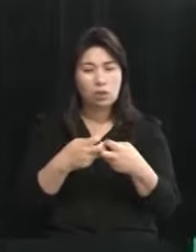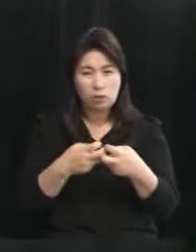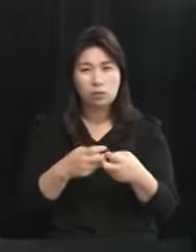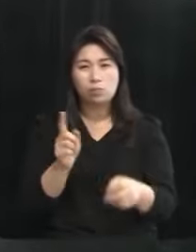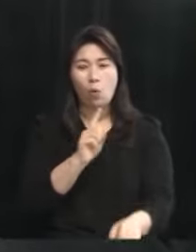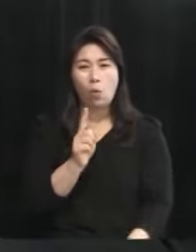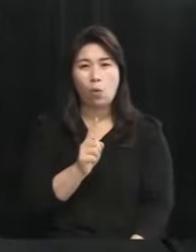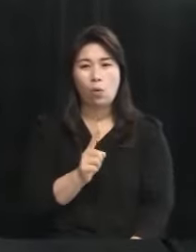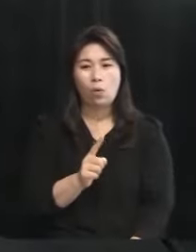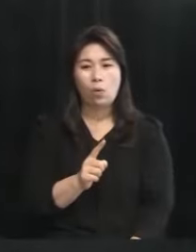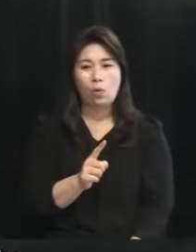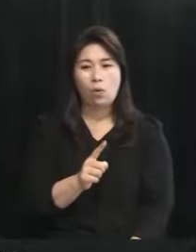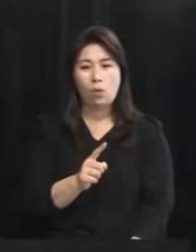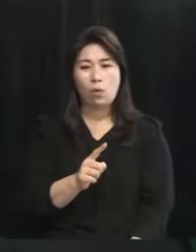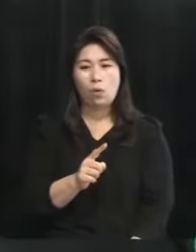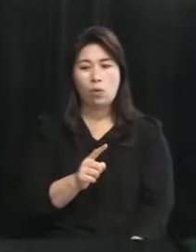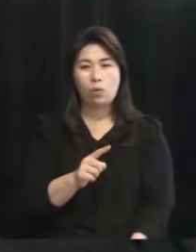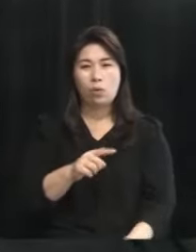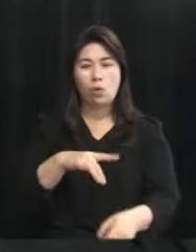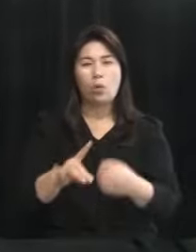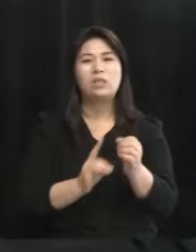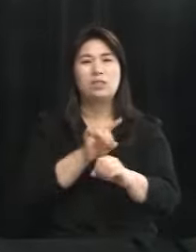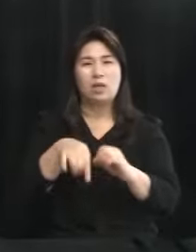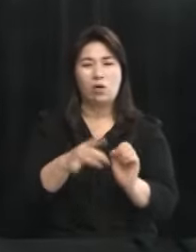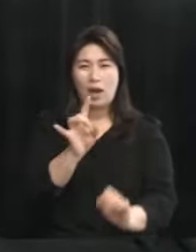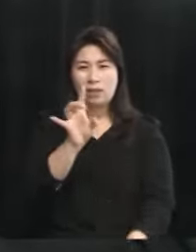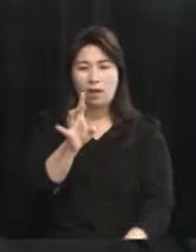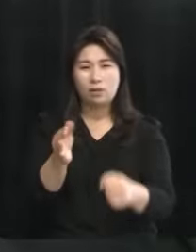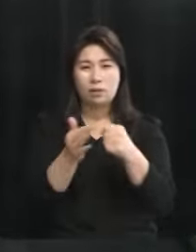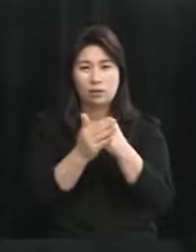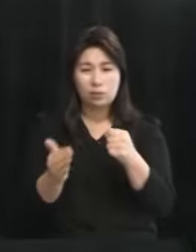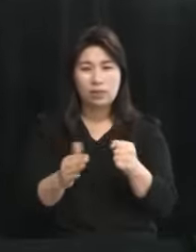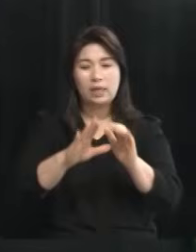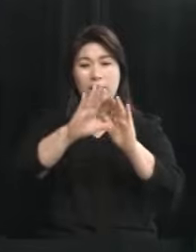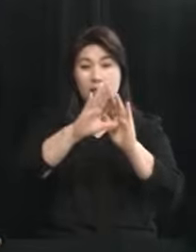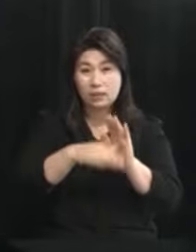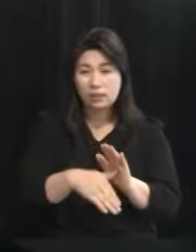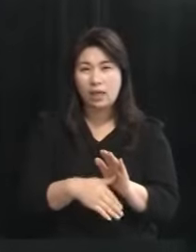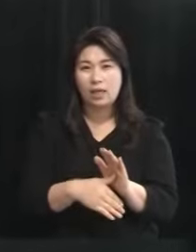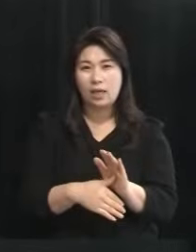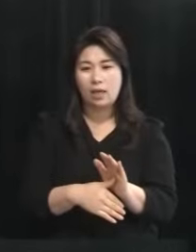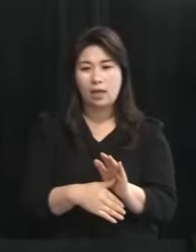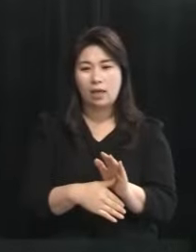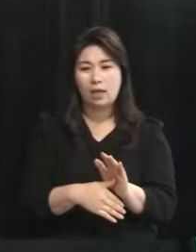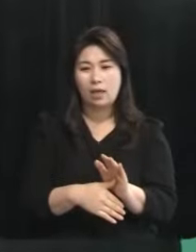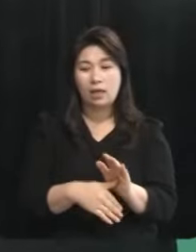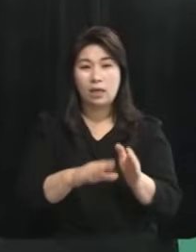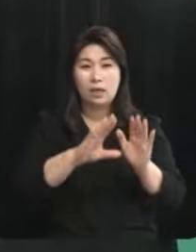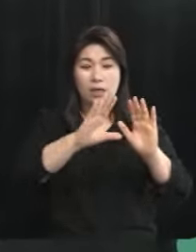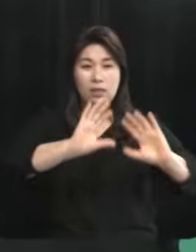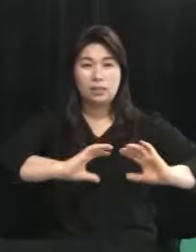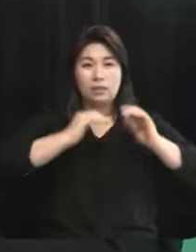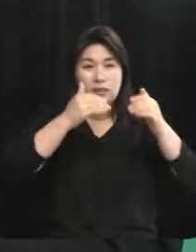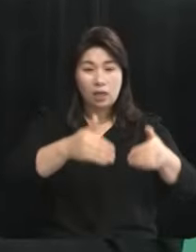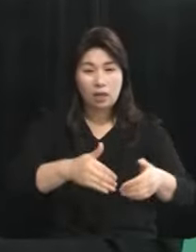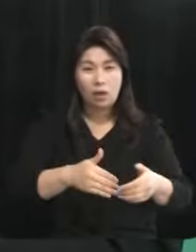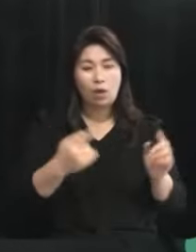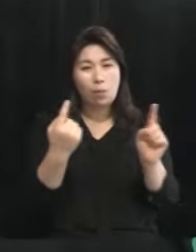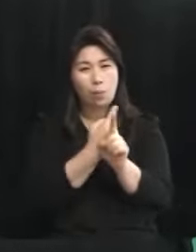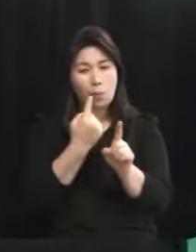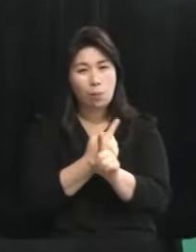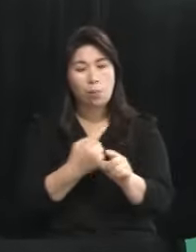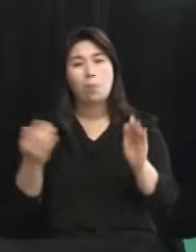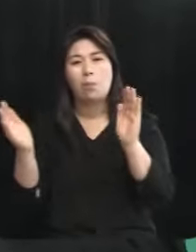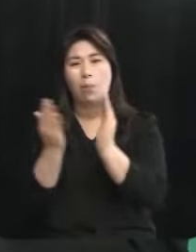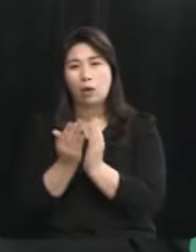원자력에 국한되어 있습니다 시대에서 세계의 흐름이 그렇게 진행되고 있는 과정이라고 하면